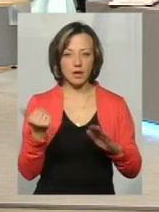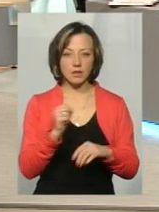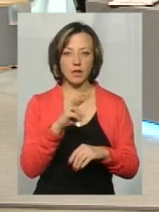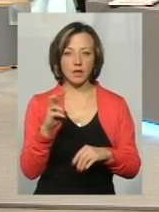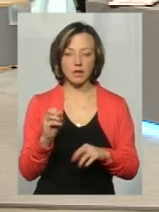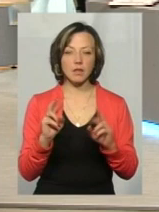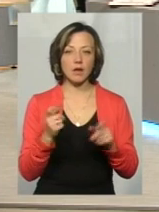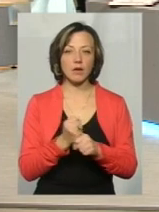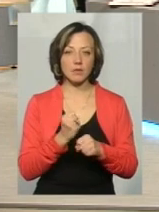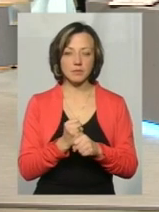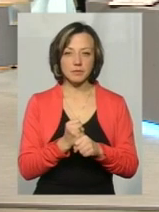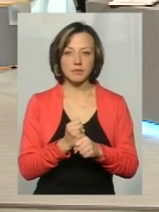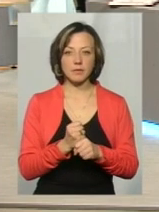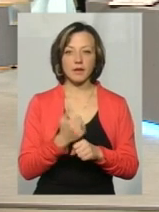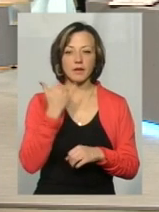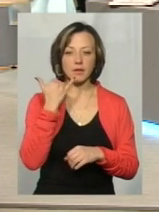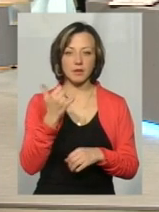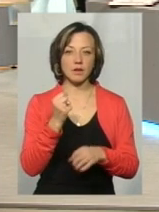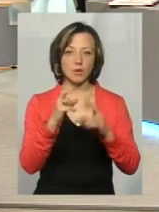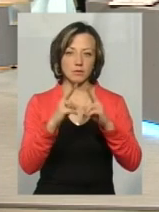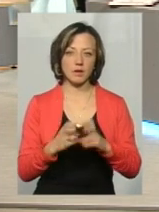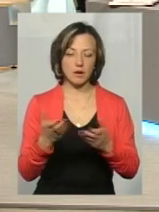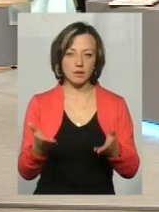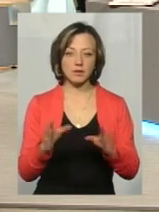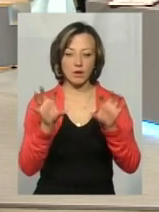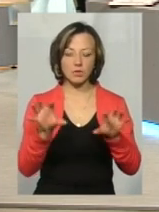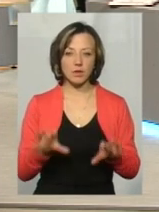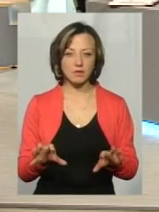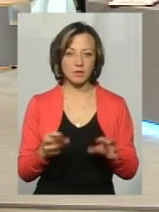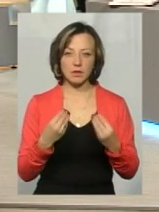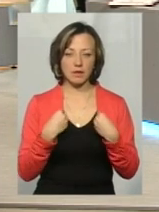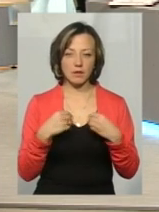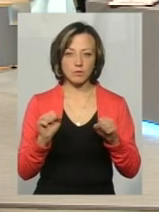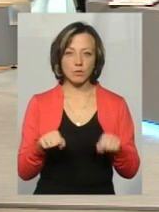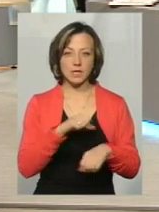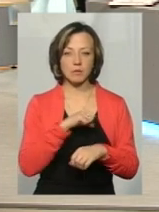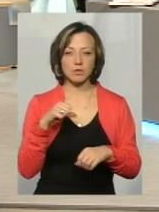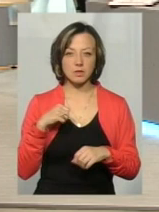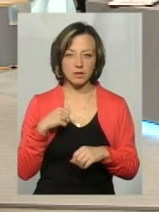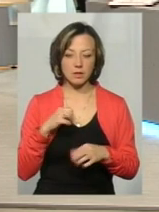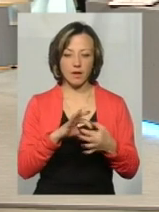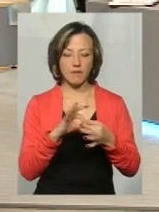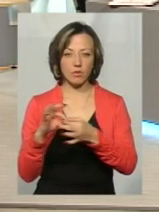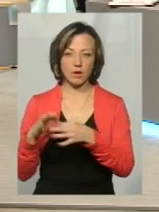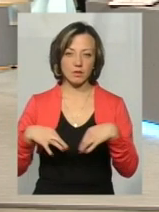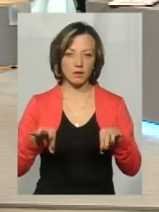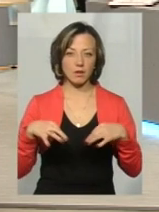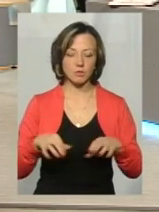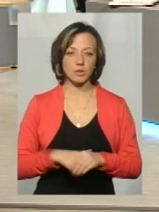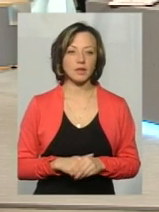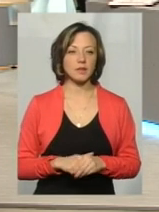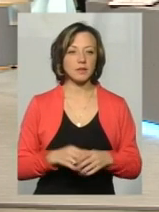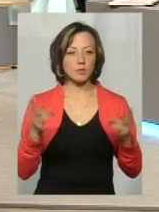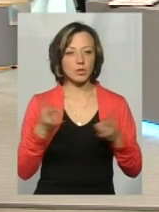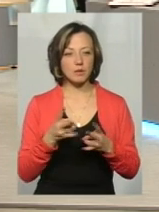але як вони роблять? Ми виклик зробили, а ви далі розбираєтеся. Законодавство не дає змоги самостійно евакувати даний транспортний засіб. Тому